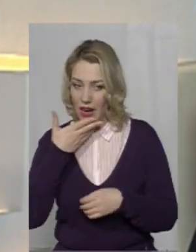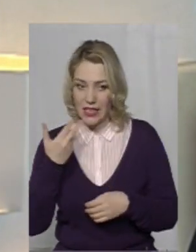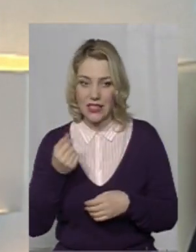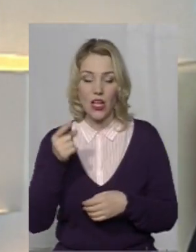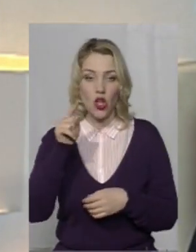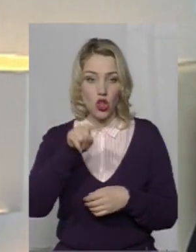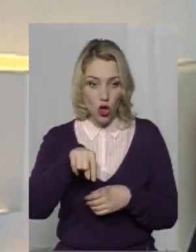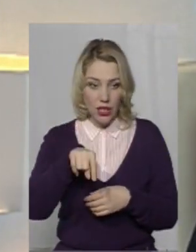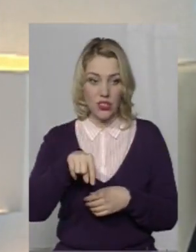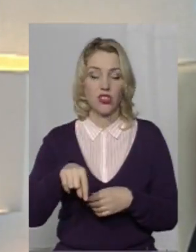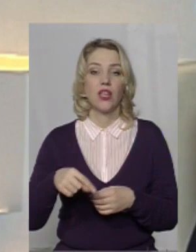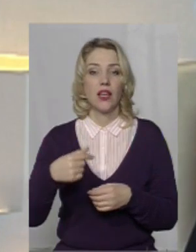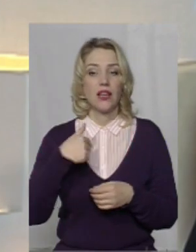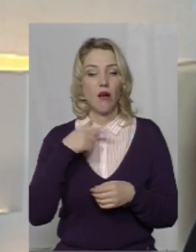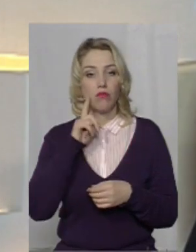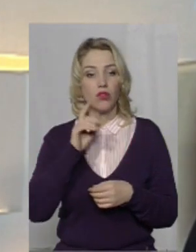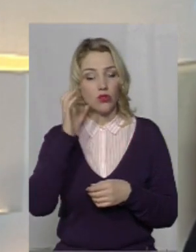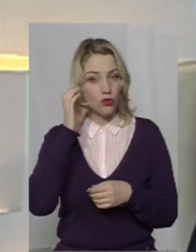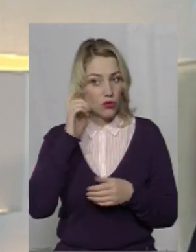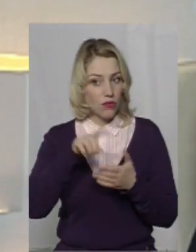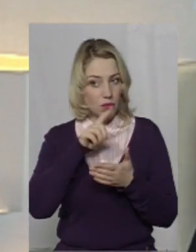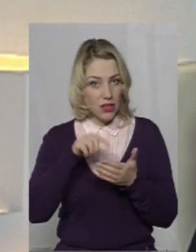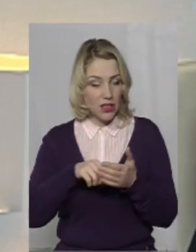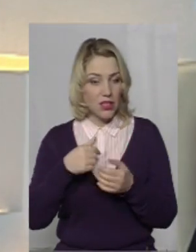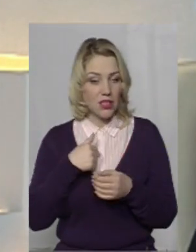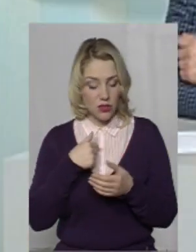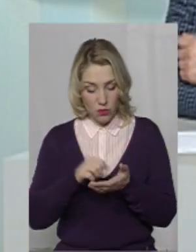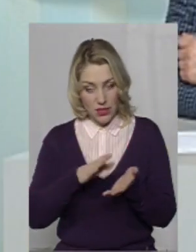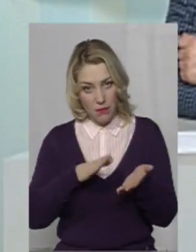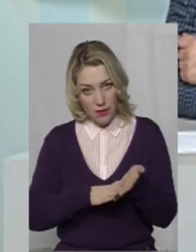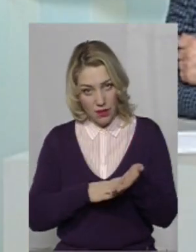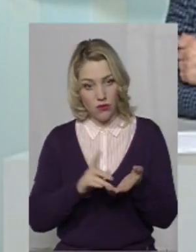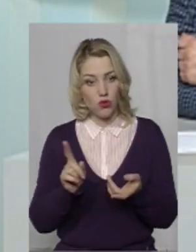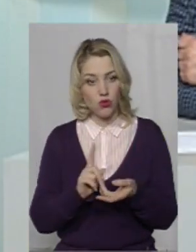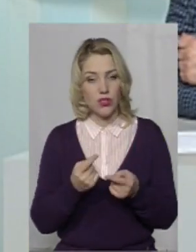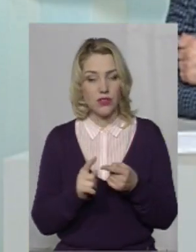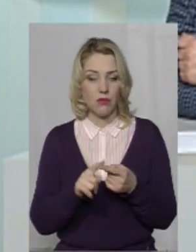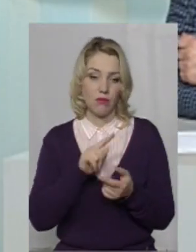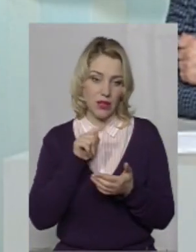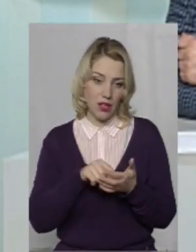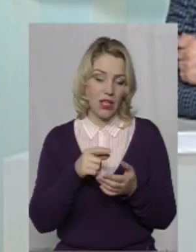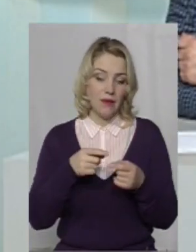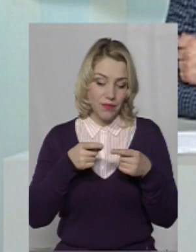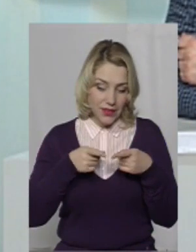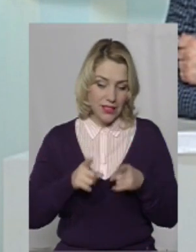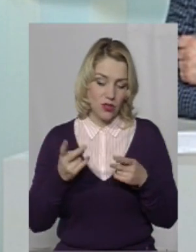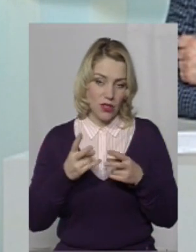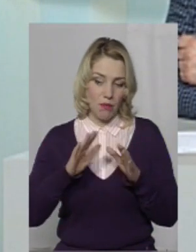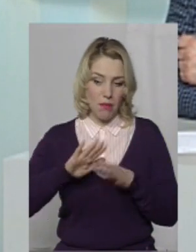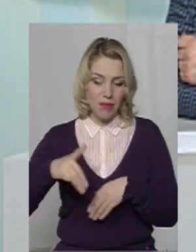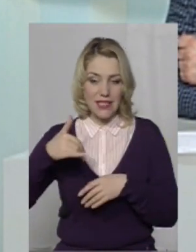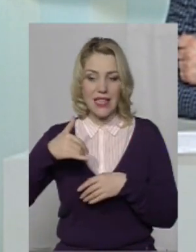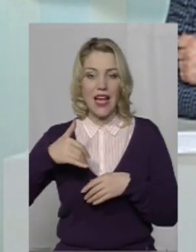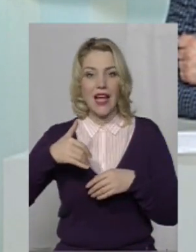До речі, я поки слухав запитання, собі занотував, що з цим питанням потрібно дійсно після ефіру і